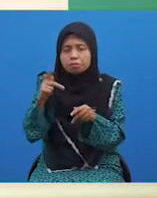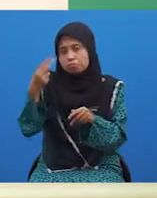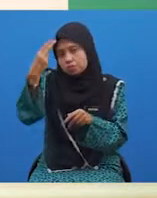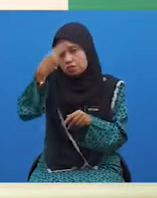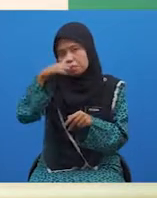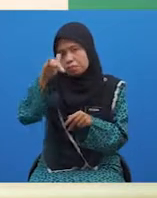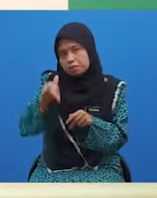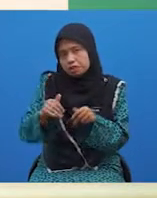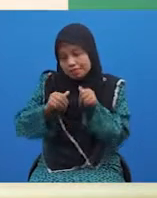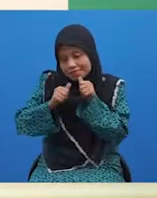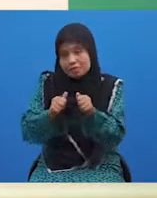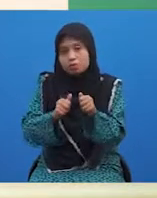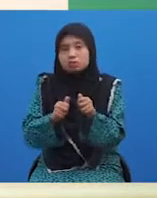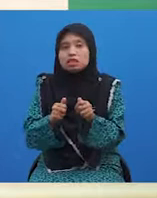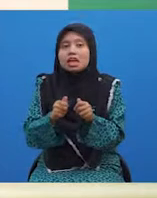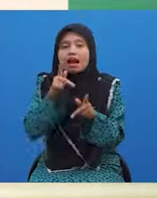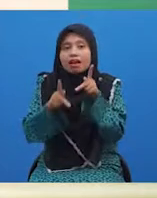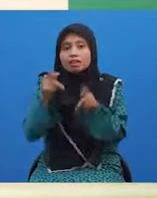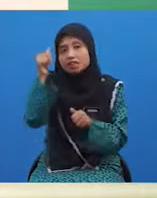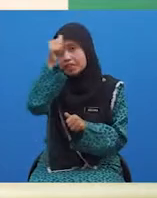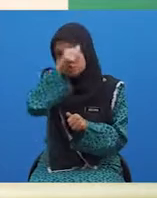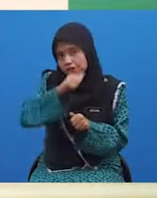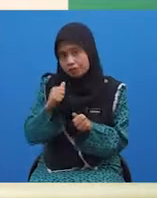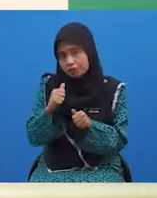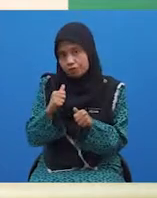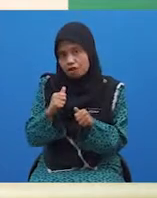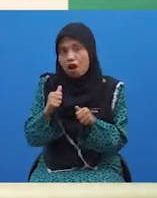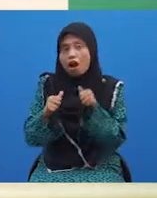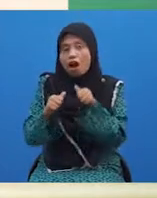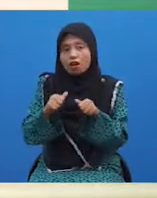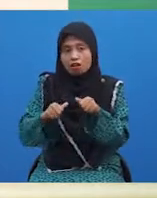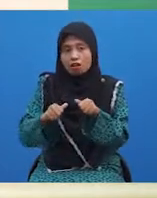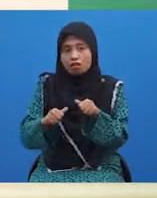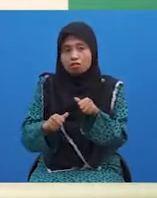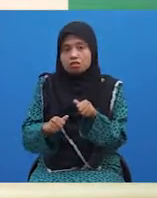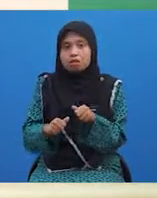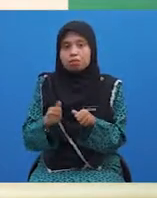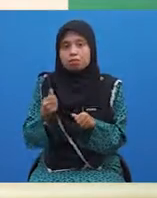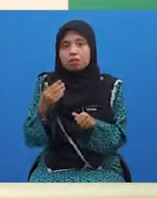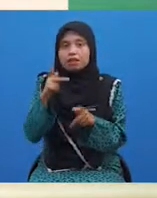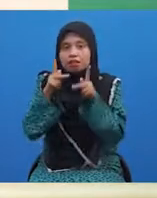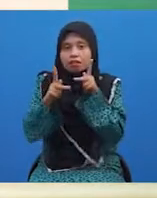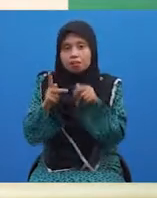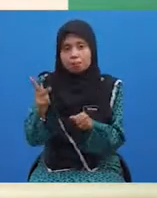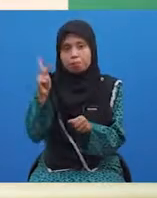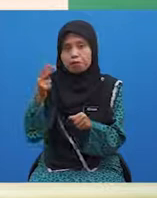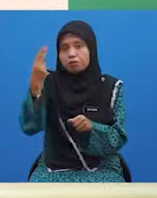yang diikuti kata adjektif. Agak ialah kata penguat hadapan diikuti